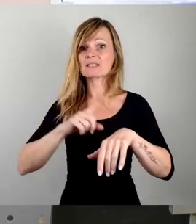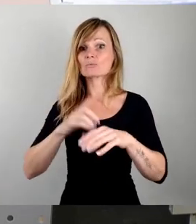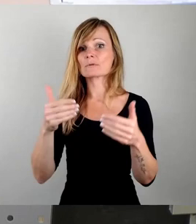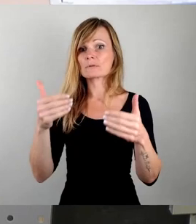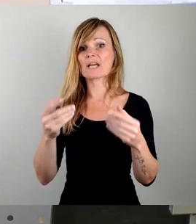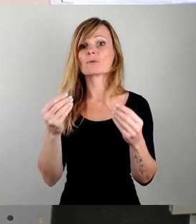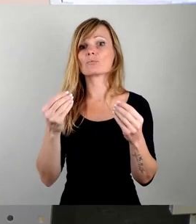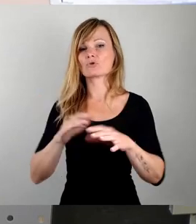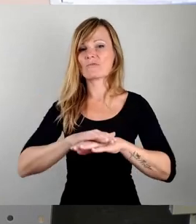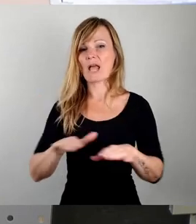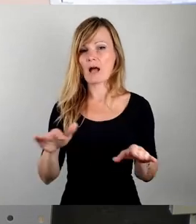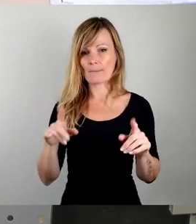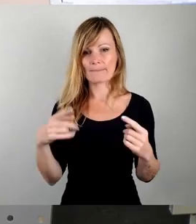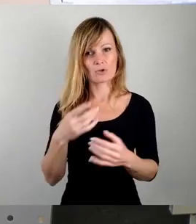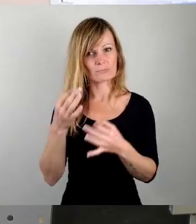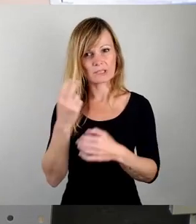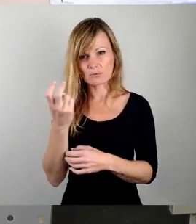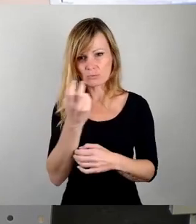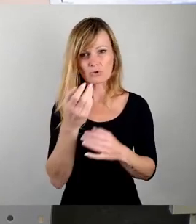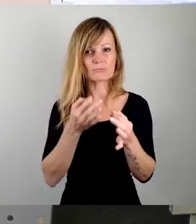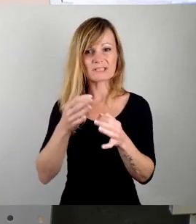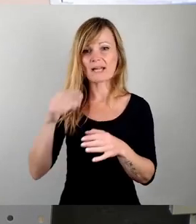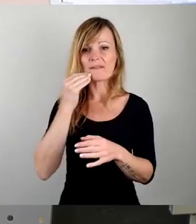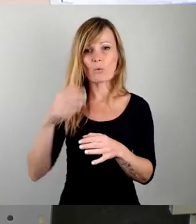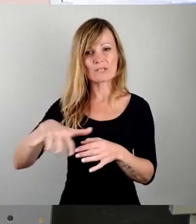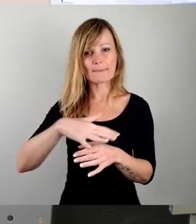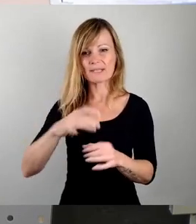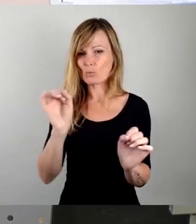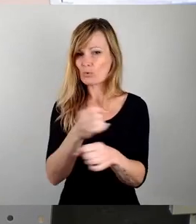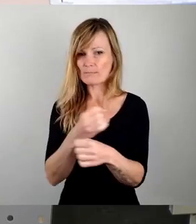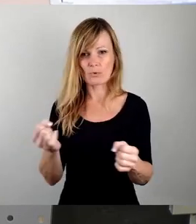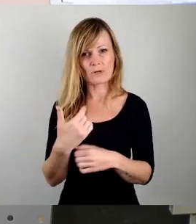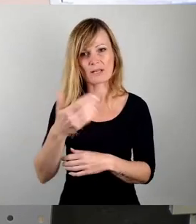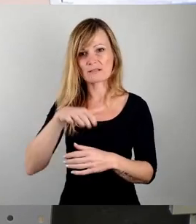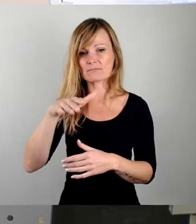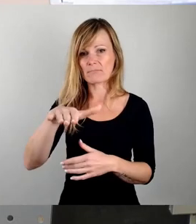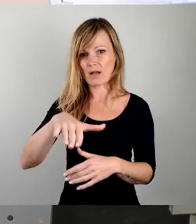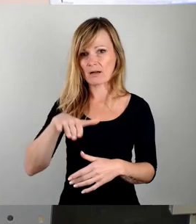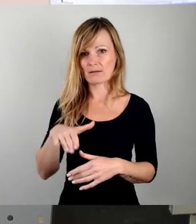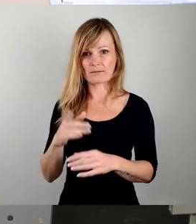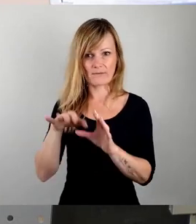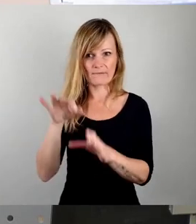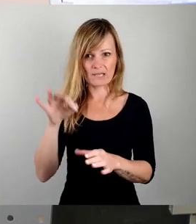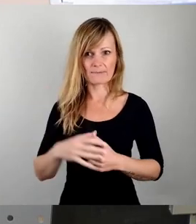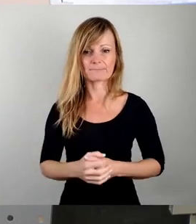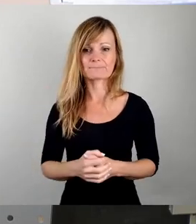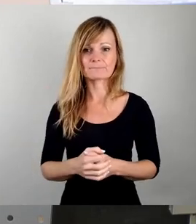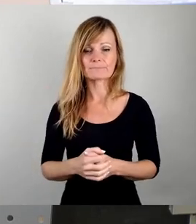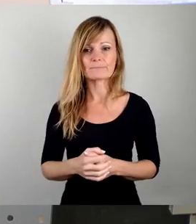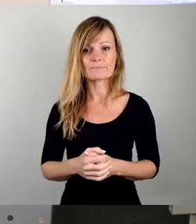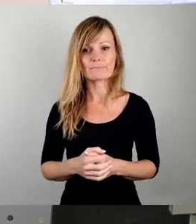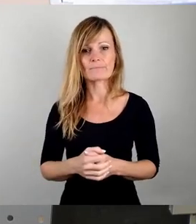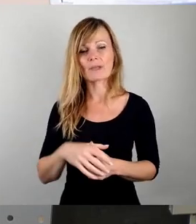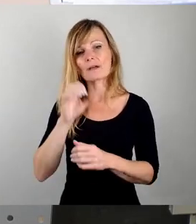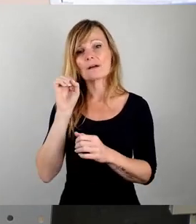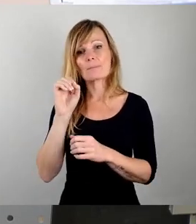Feierabenden, ist es speziell in Wohngebieten so gut wie unmöglich, Parkplätze zu finden. Ich denke, die in Blasewitz